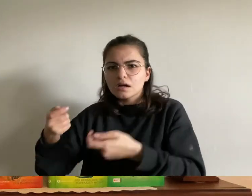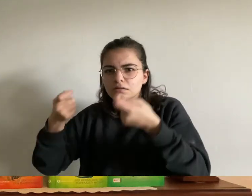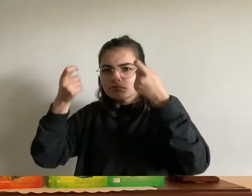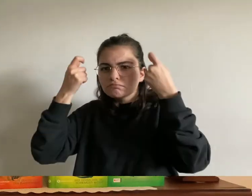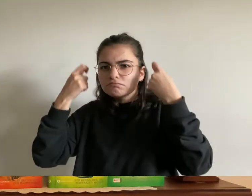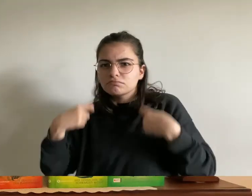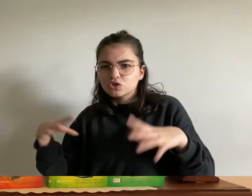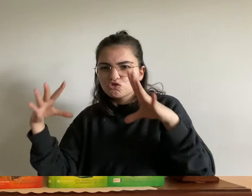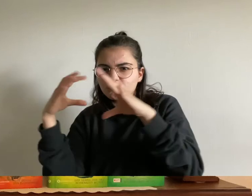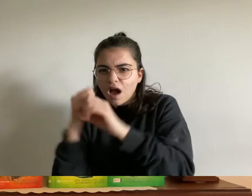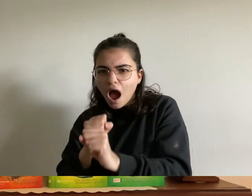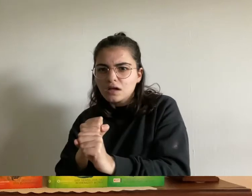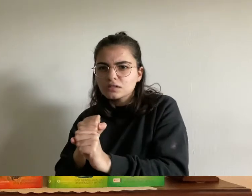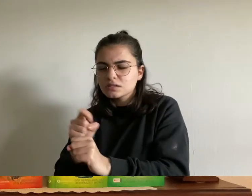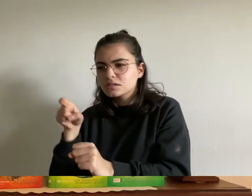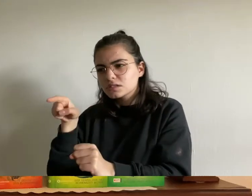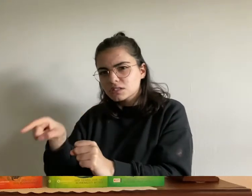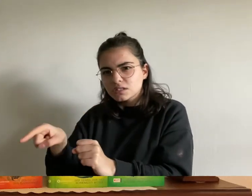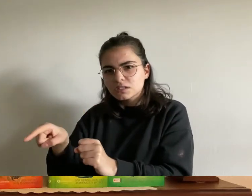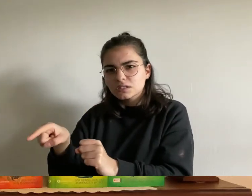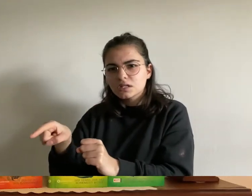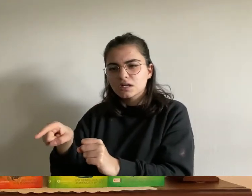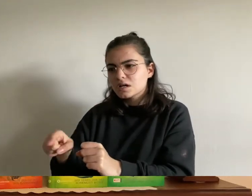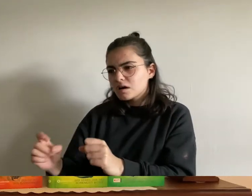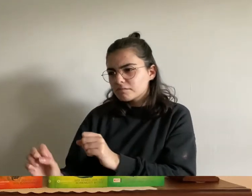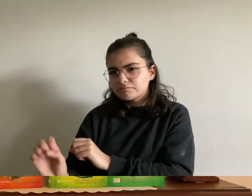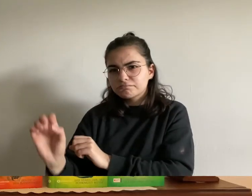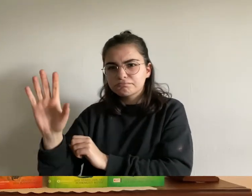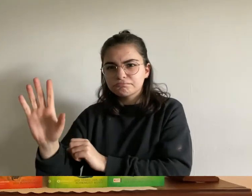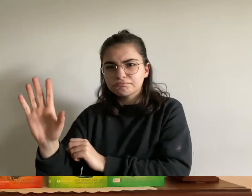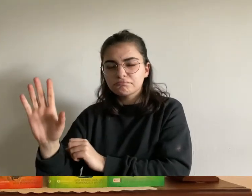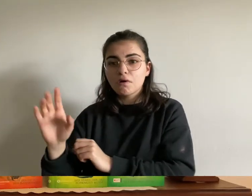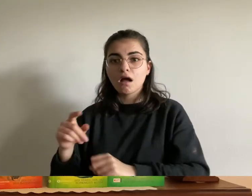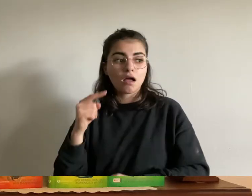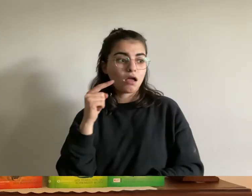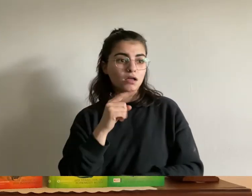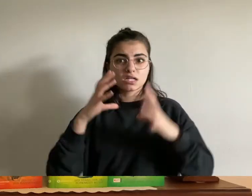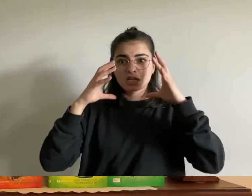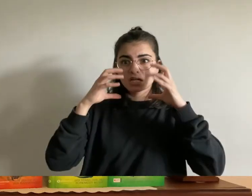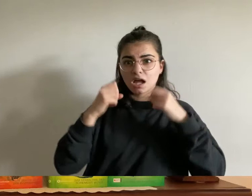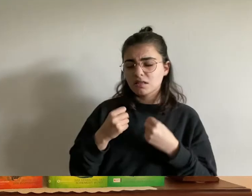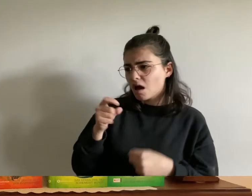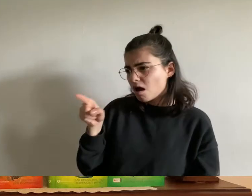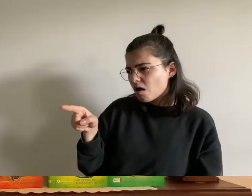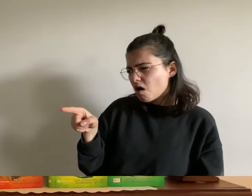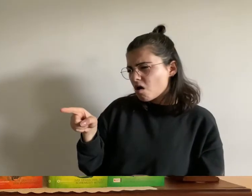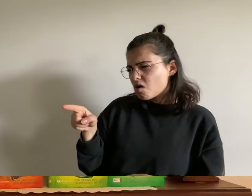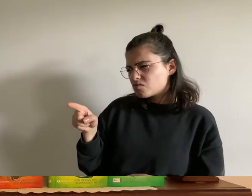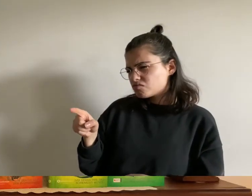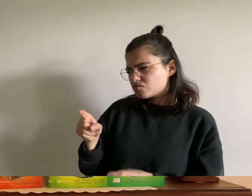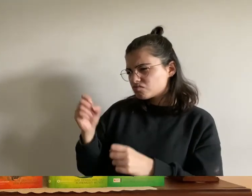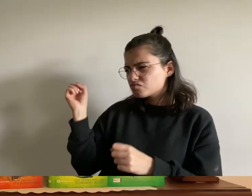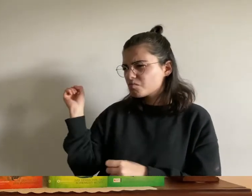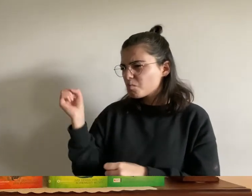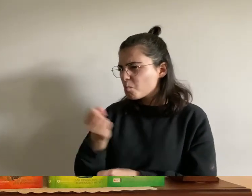wie die zwei jungen und die zwei mädchen sich nun ein heftiges gefecht mit dem großen zauberer lieferten bevor einer